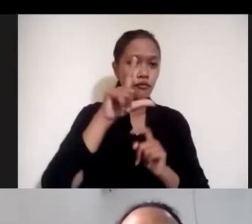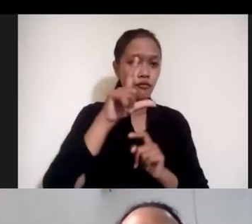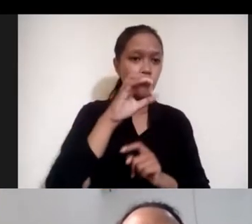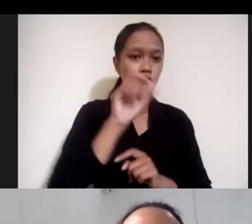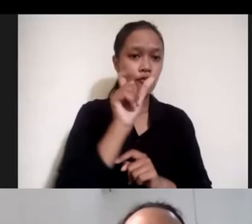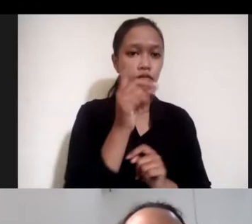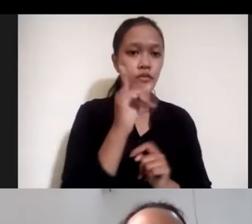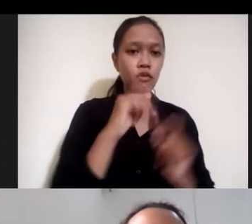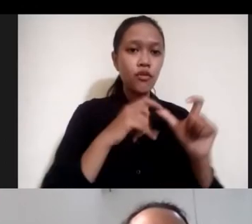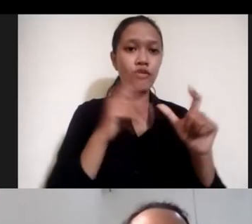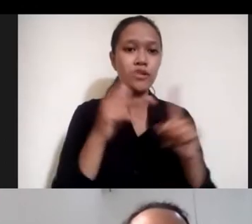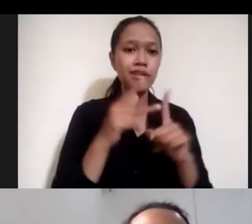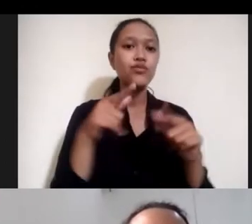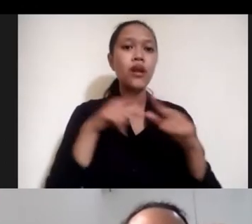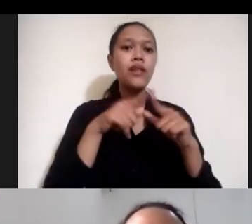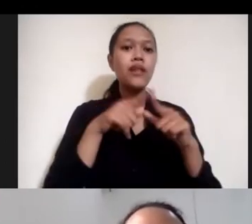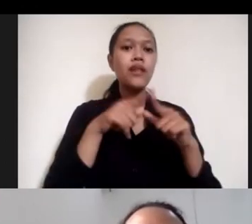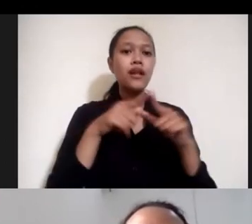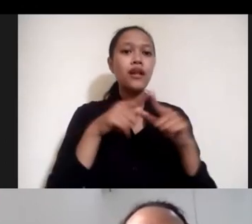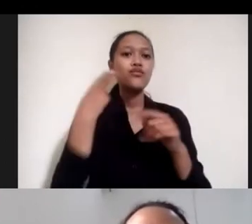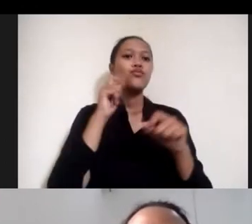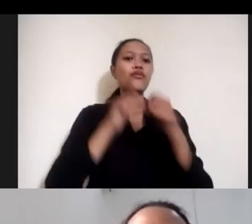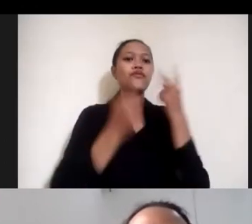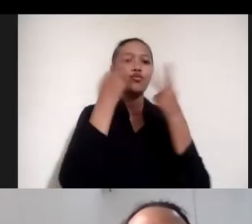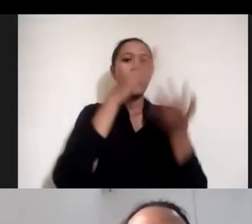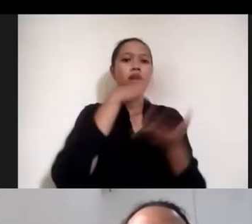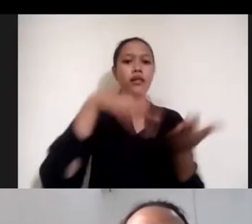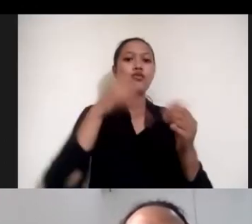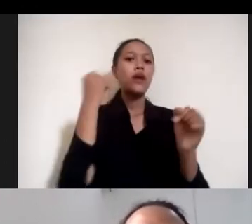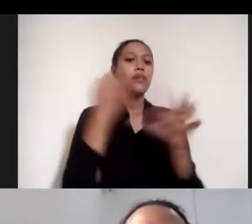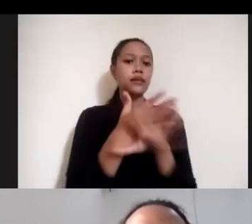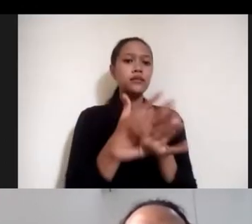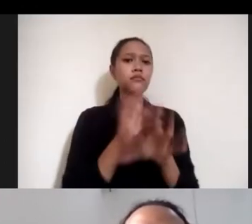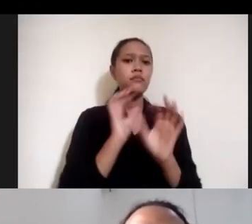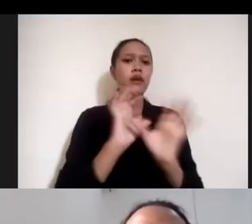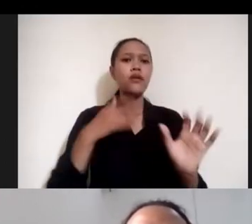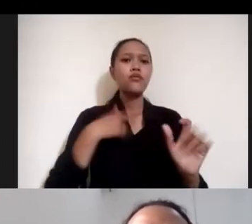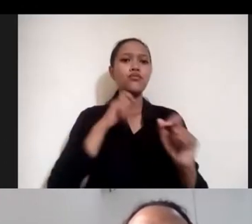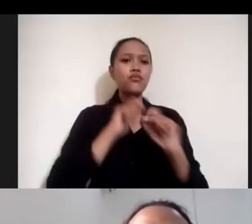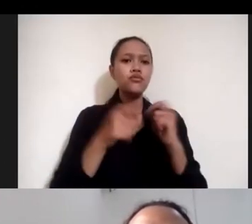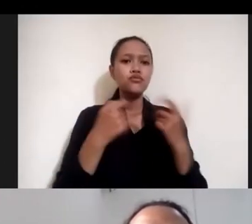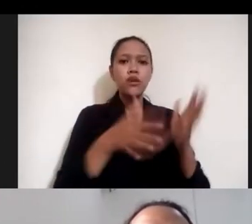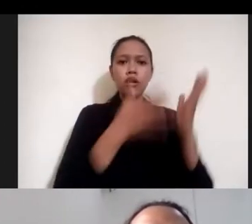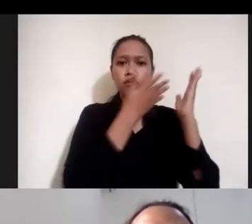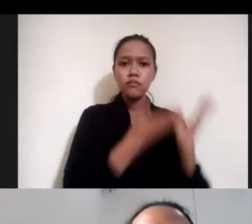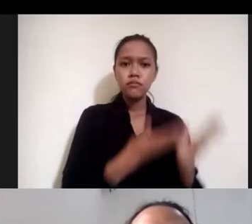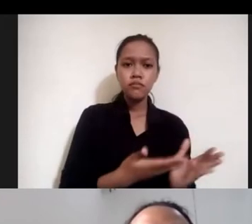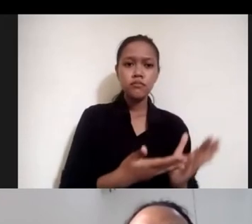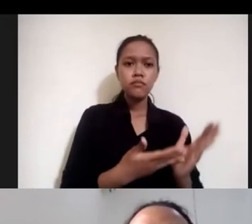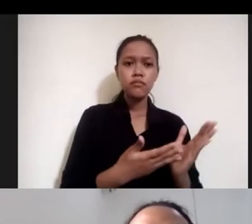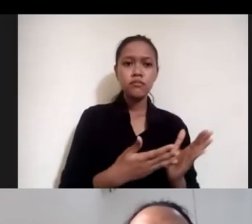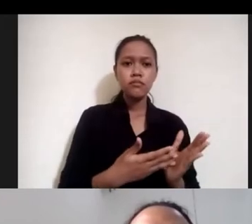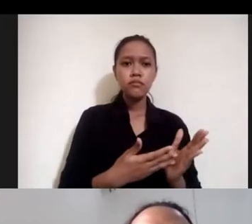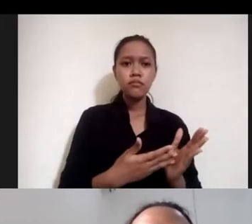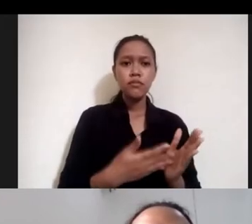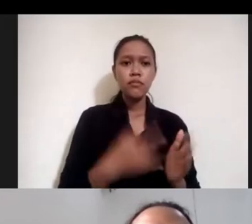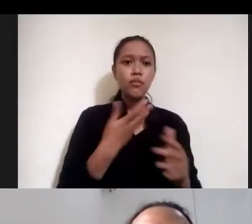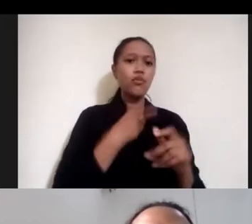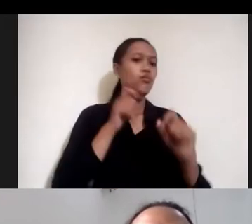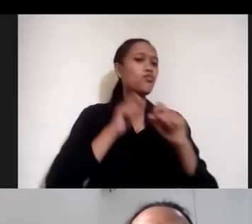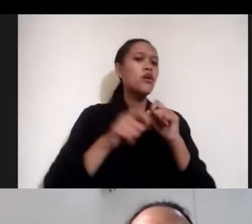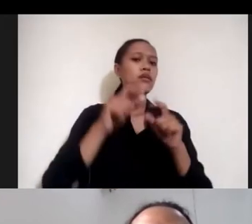visualisasi data dan free ada banyak yang udah aku bikin ya untuk visualisasi data dari peta mau bikin peta